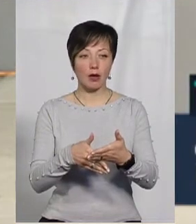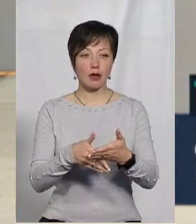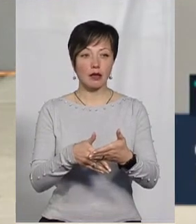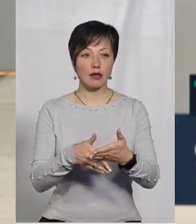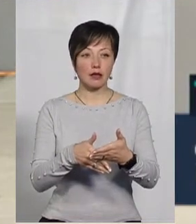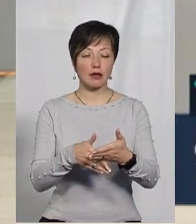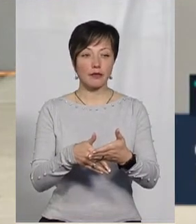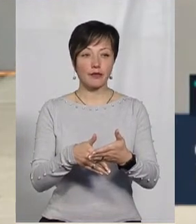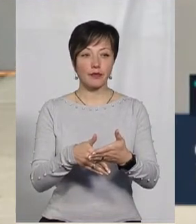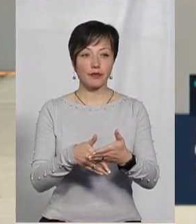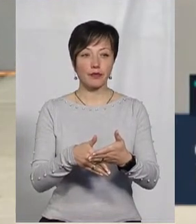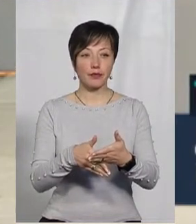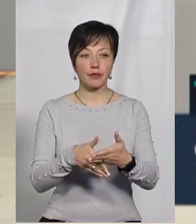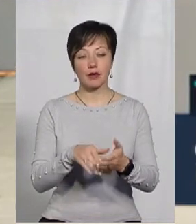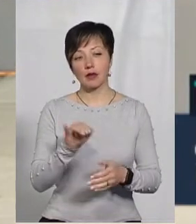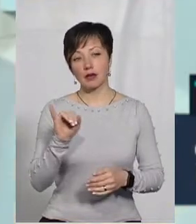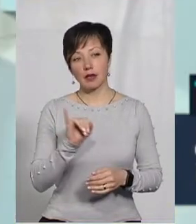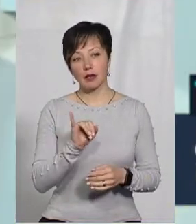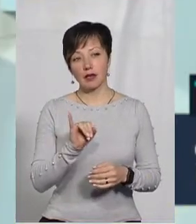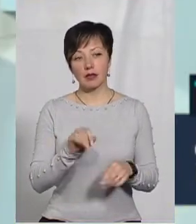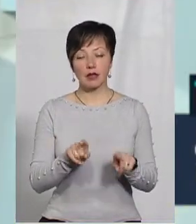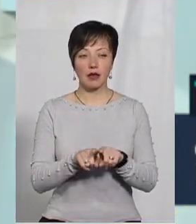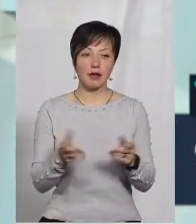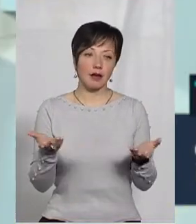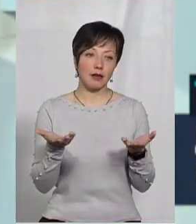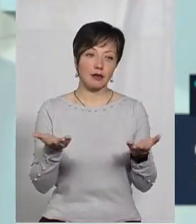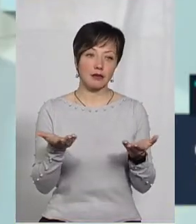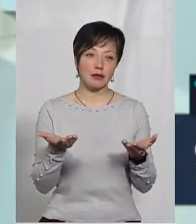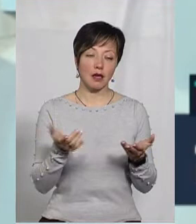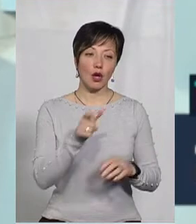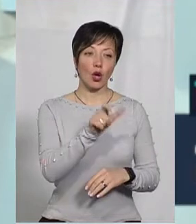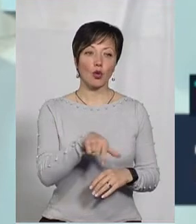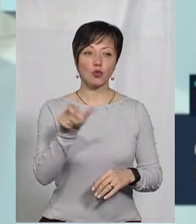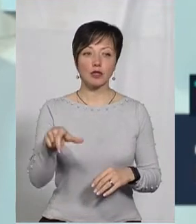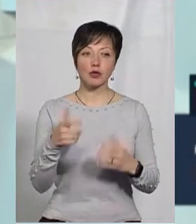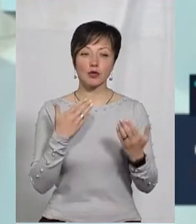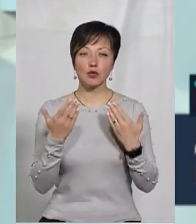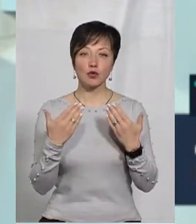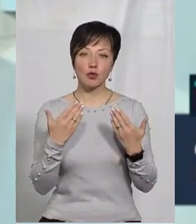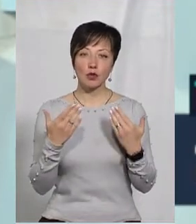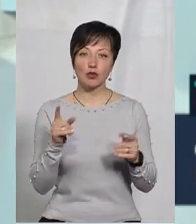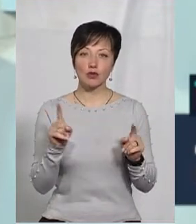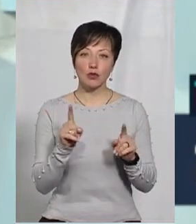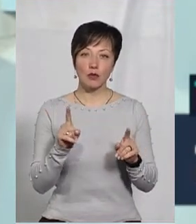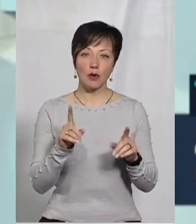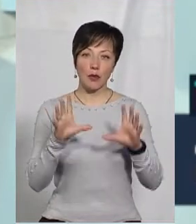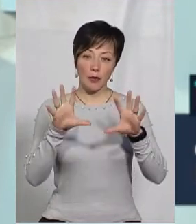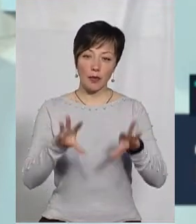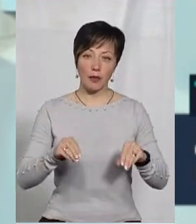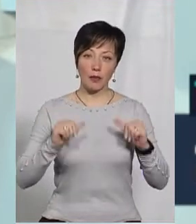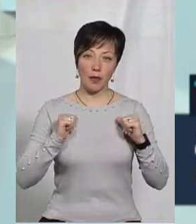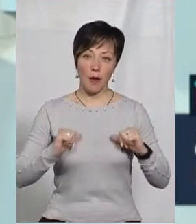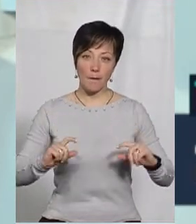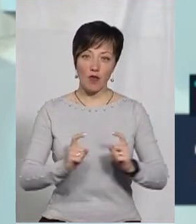і чисто такі людські якісь стосунки для того, щоб зняти певну напругу, зняти певні